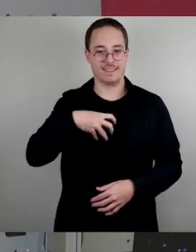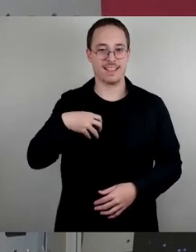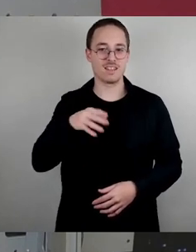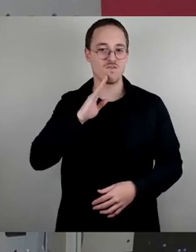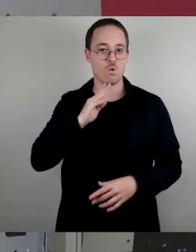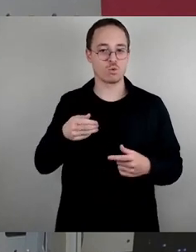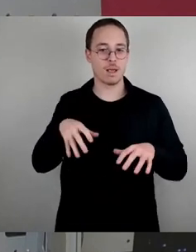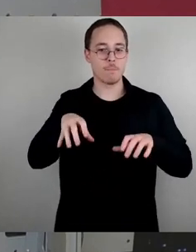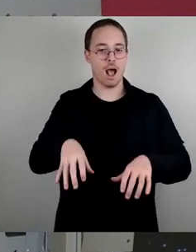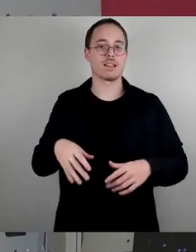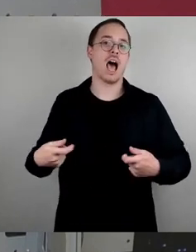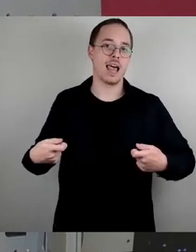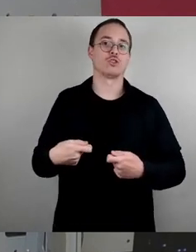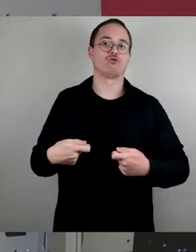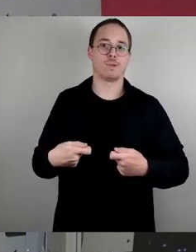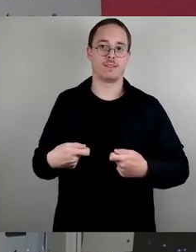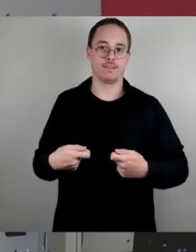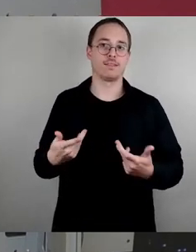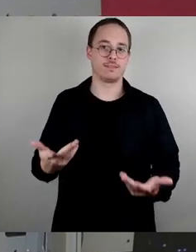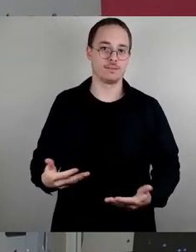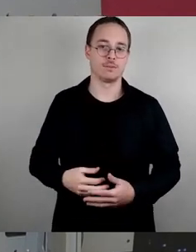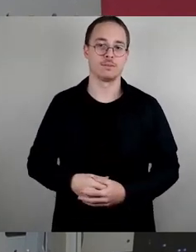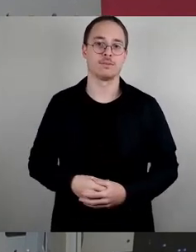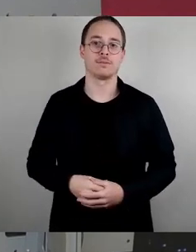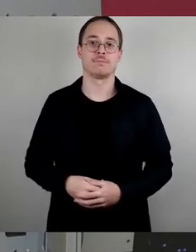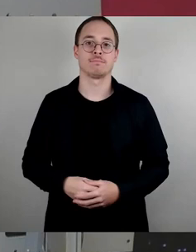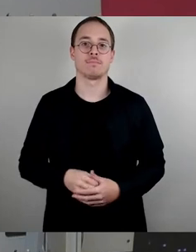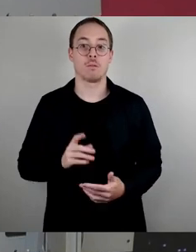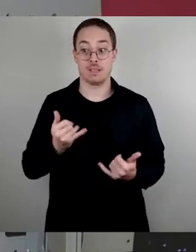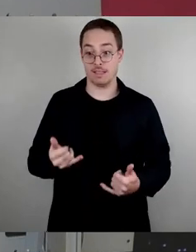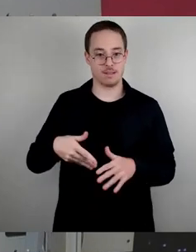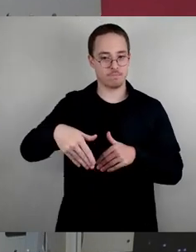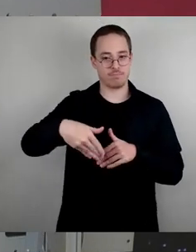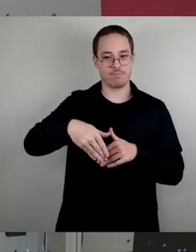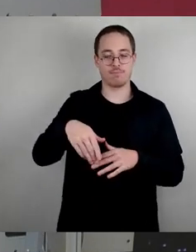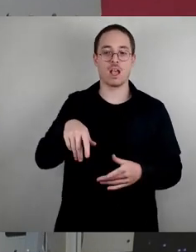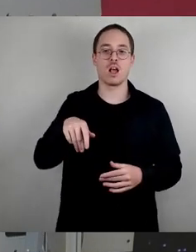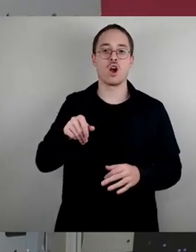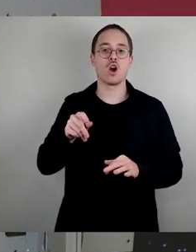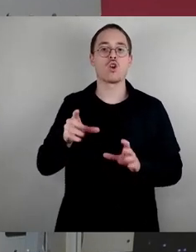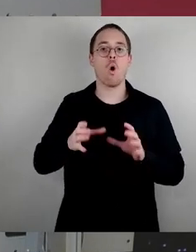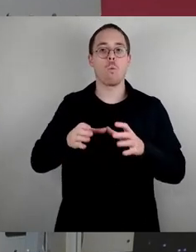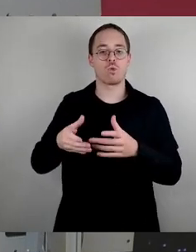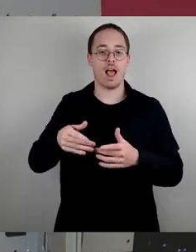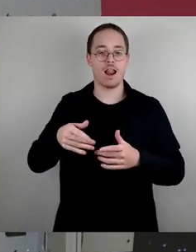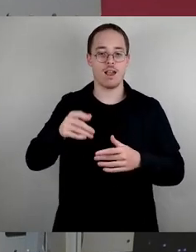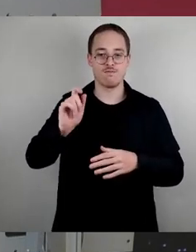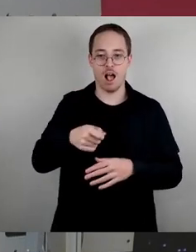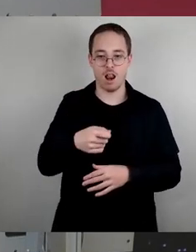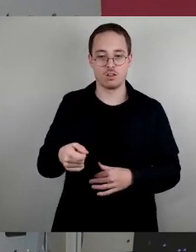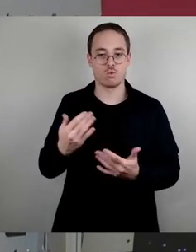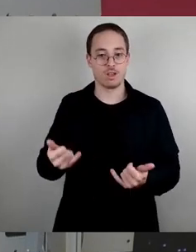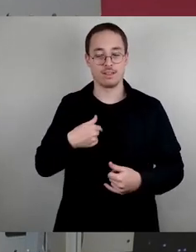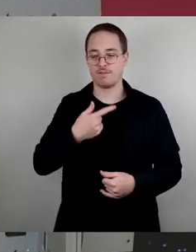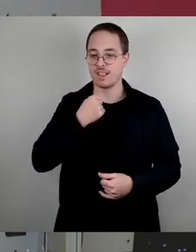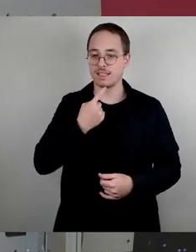heute hier nochmal deutlich gemacht zu bekommen, wer eigentlich die Touristenlobby in diesem Stadtrat ist und wer die Lobby für die Mieterinnen und Mieter ist. Und ich bin sehr